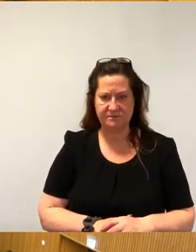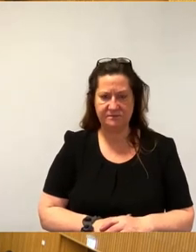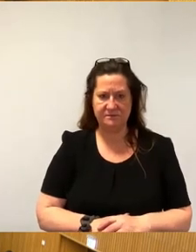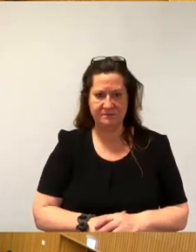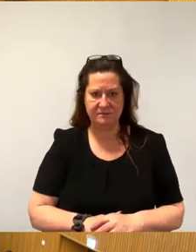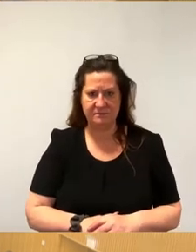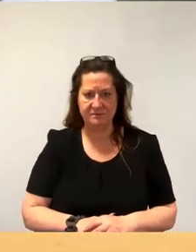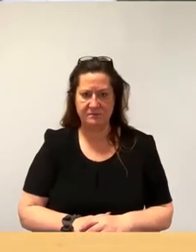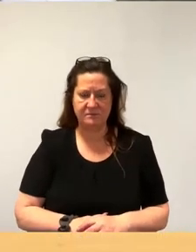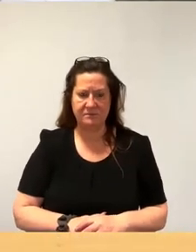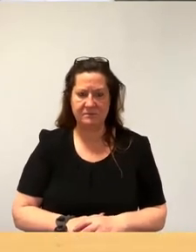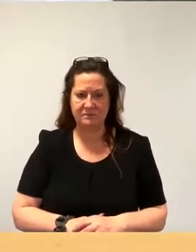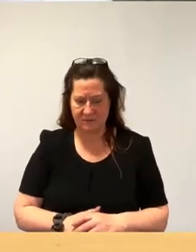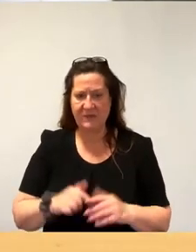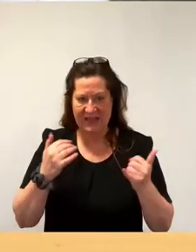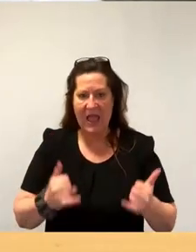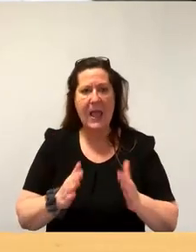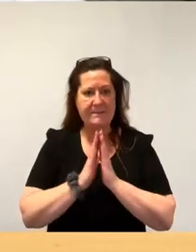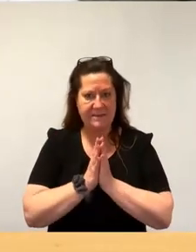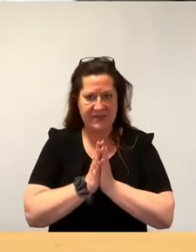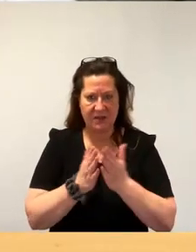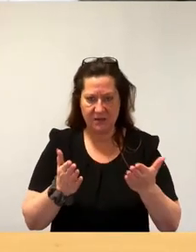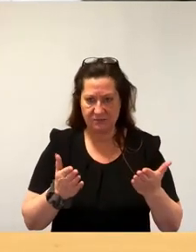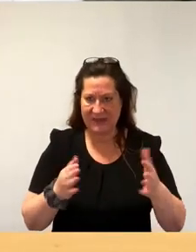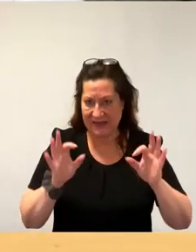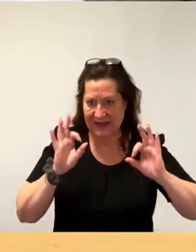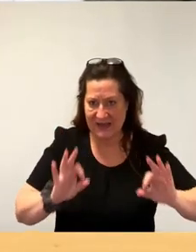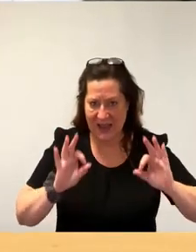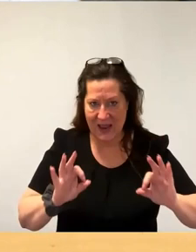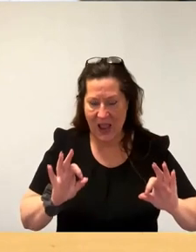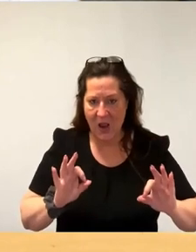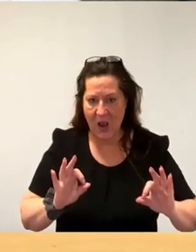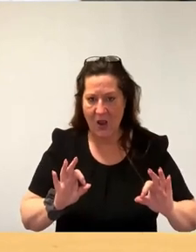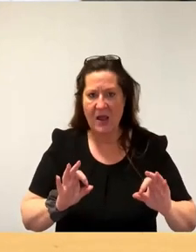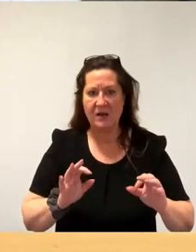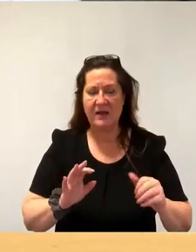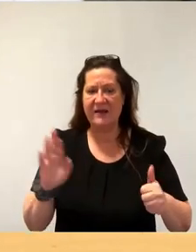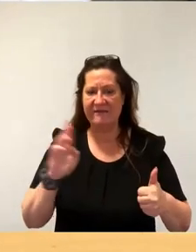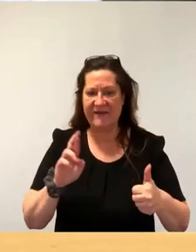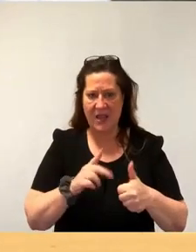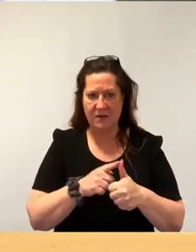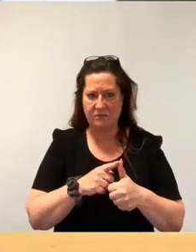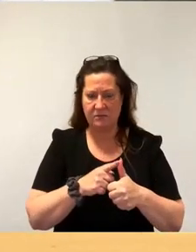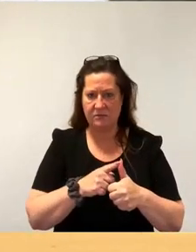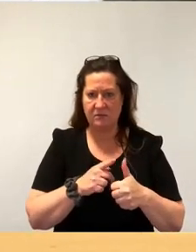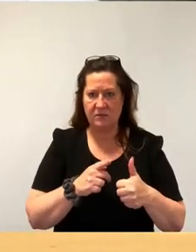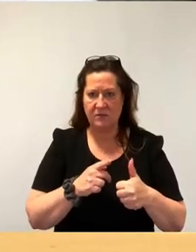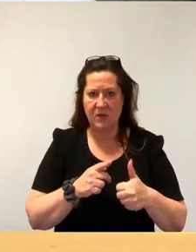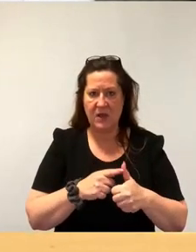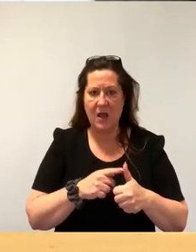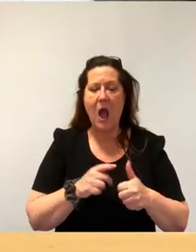bitten, nochmal zur Kunde zu tun, wer für den Antrag